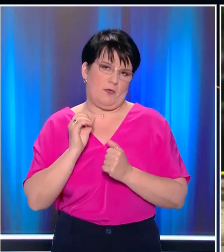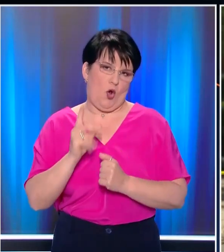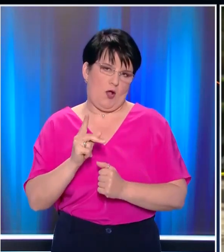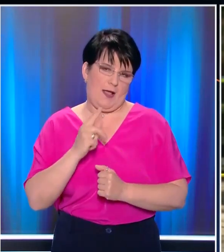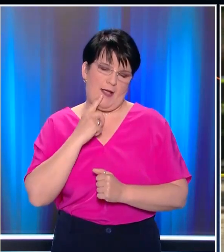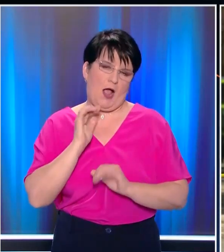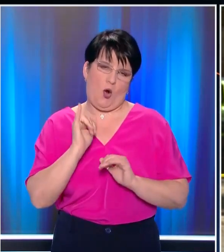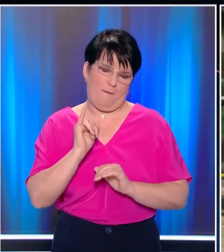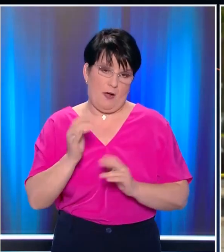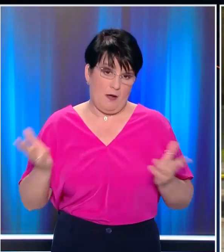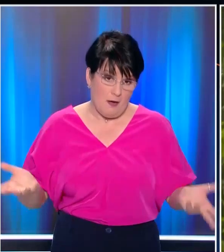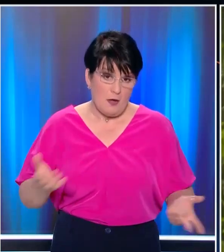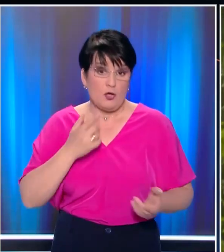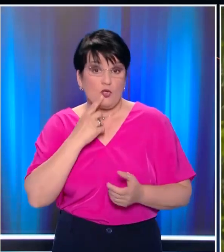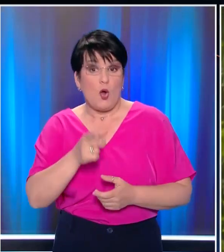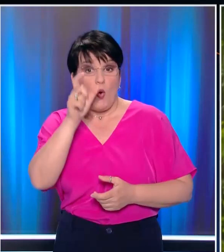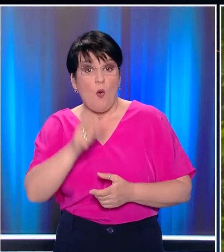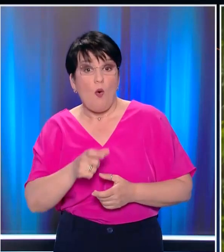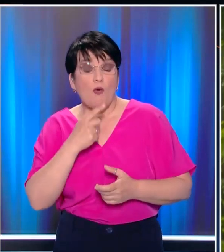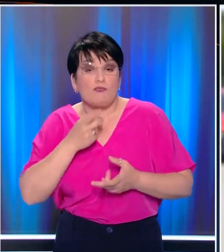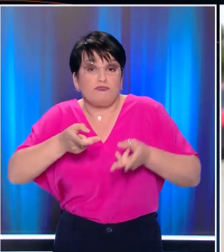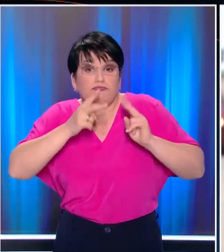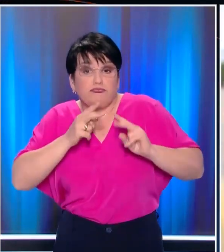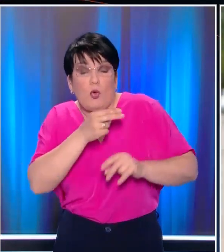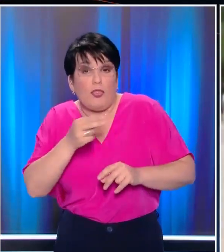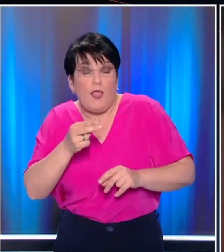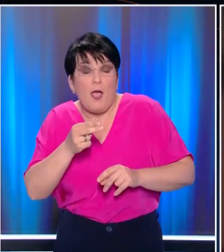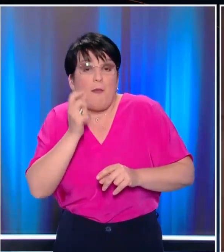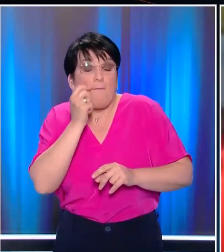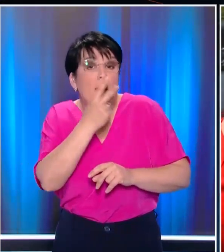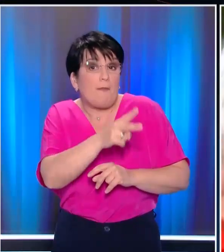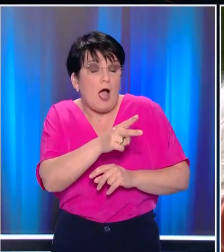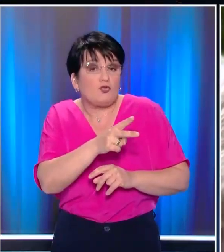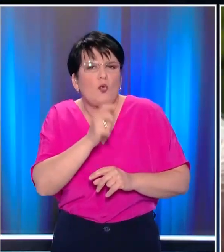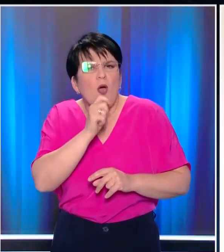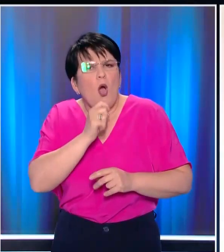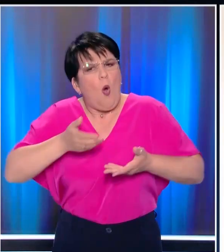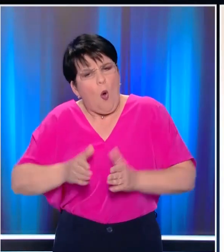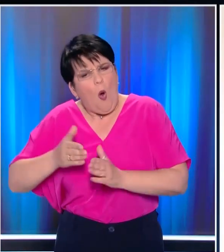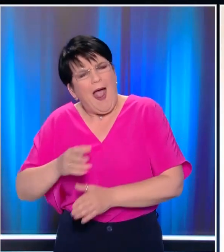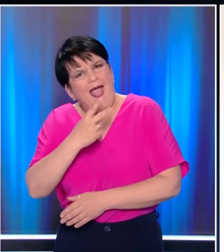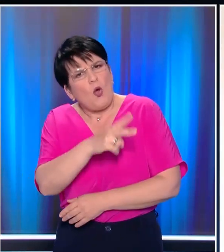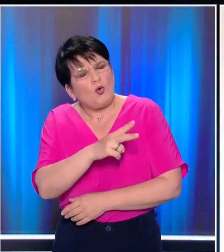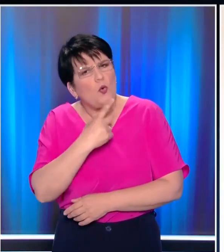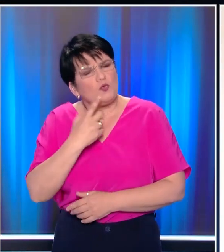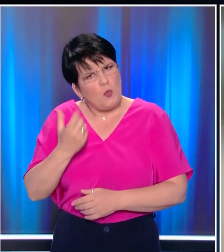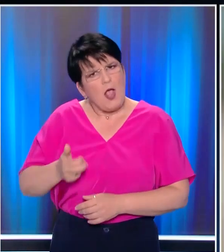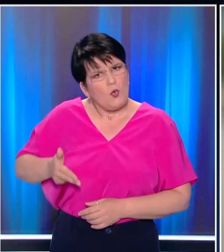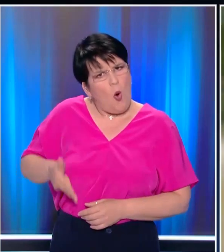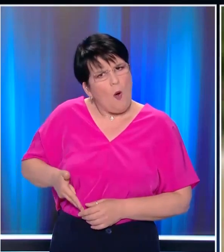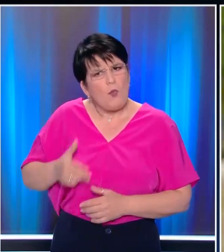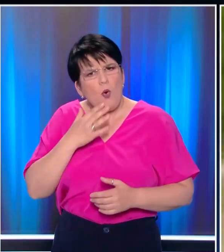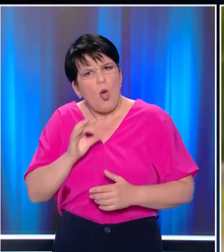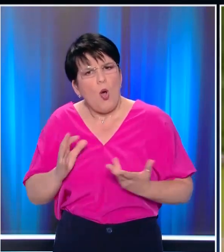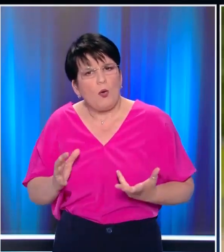Ο σοκαρισμένος παππούς του δράστη δεν μπορεί να δώσει απάντηση στην ερώτηση των δημοσιογράφων Γιατί ο εγγονός του είχε στην κατοχή του όπλα